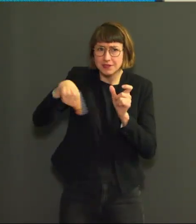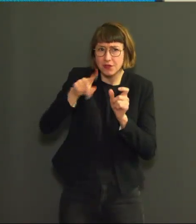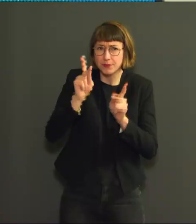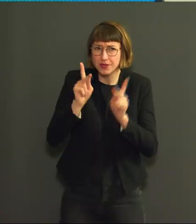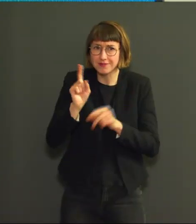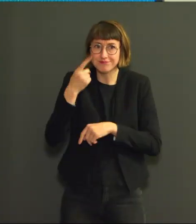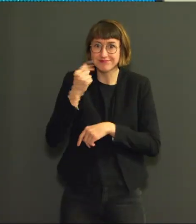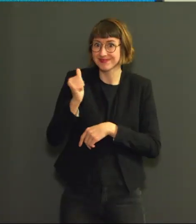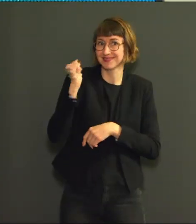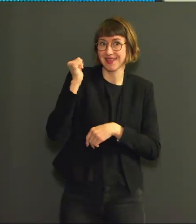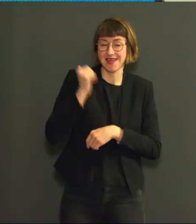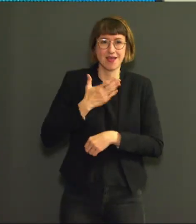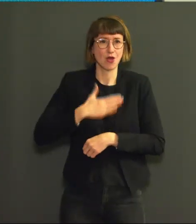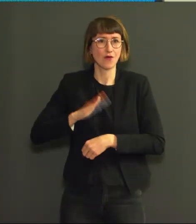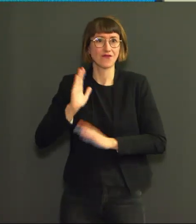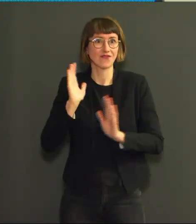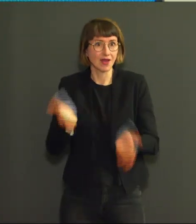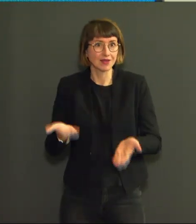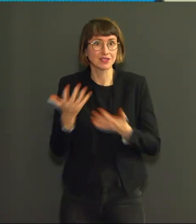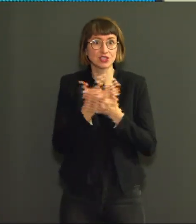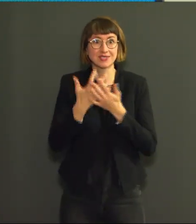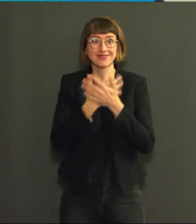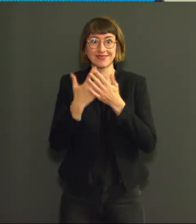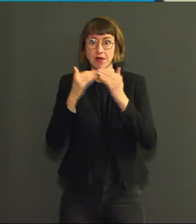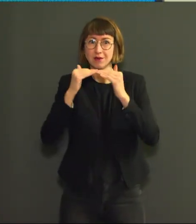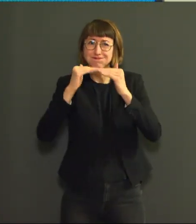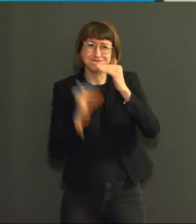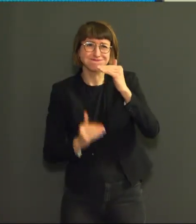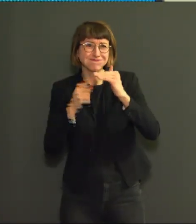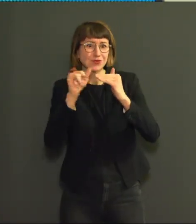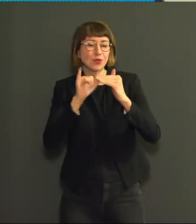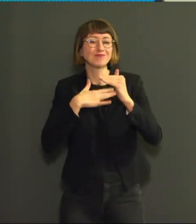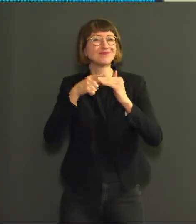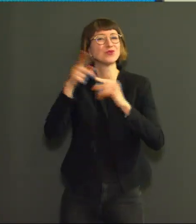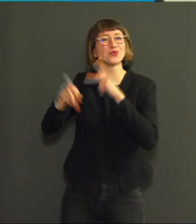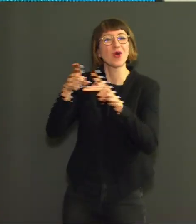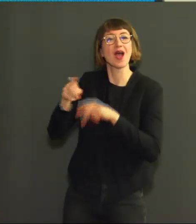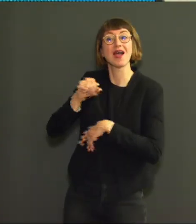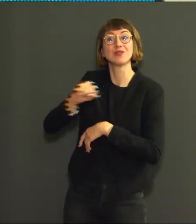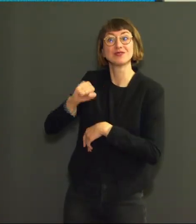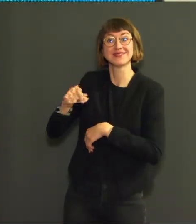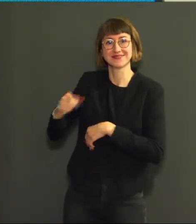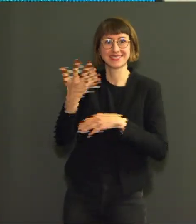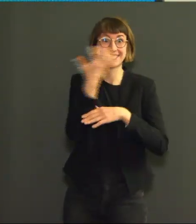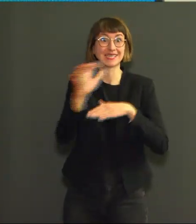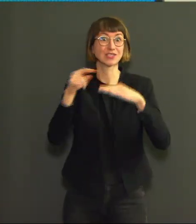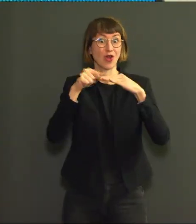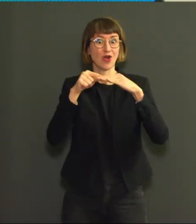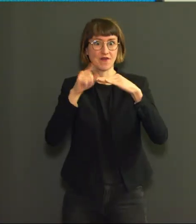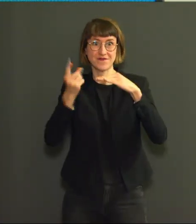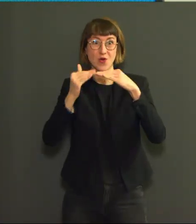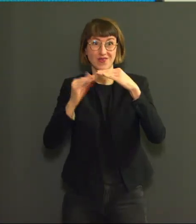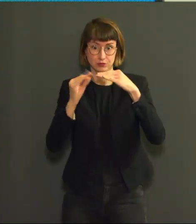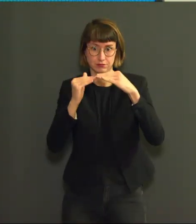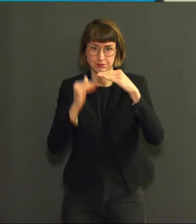500 patients aux soins intensifs. On sait que c'est un des critères importants qui a été prévu de